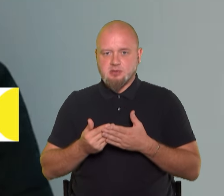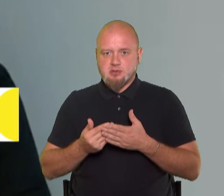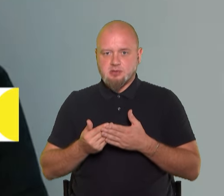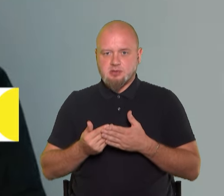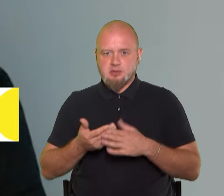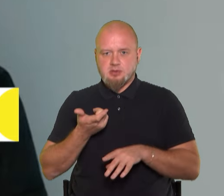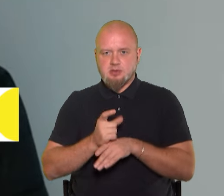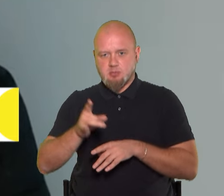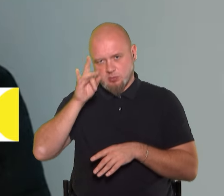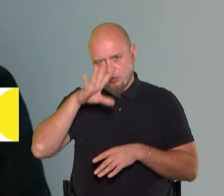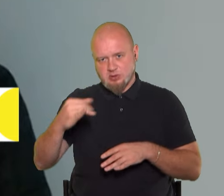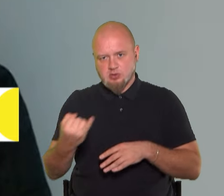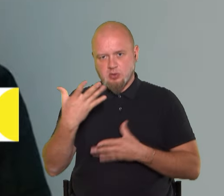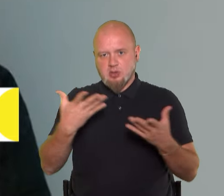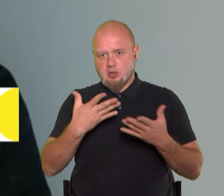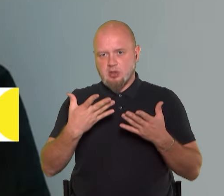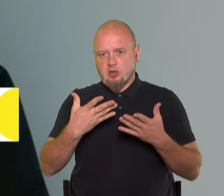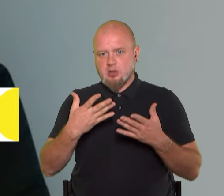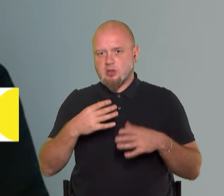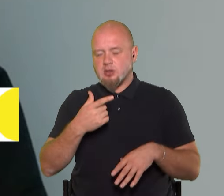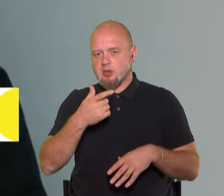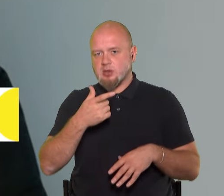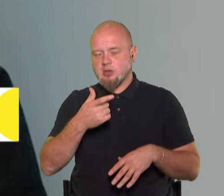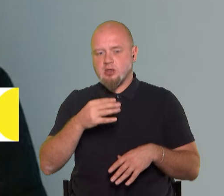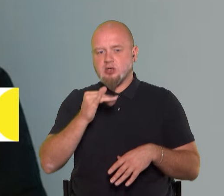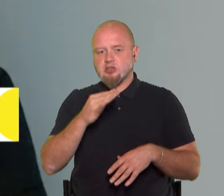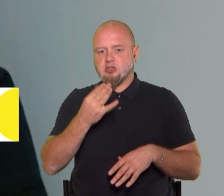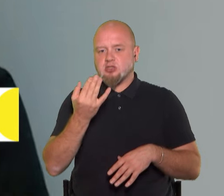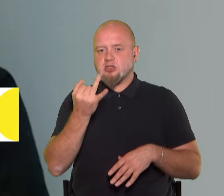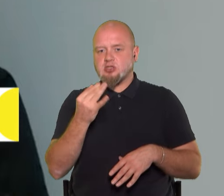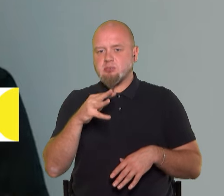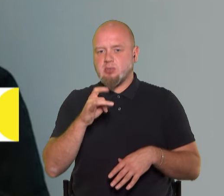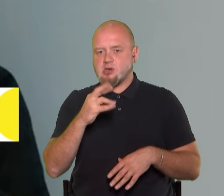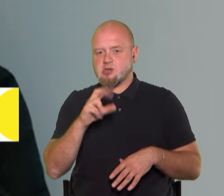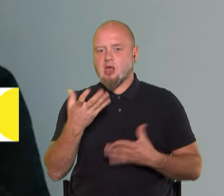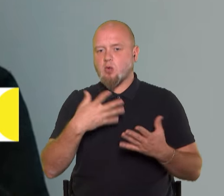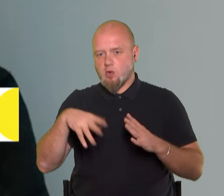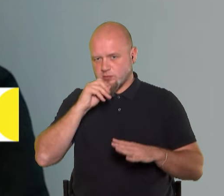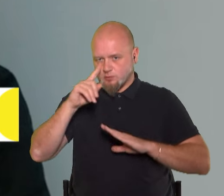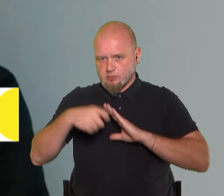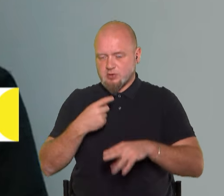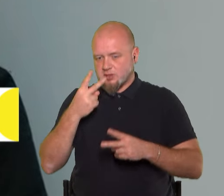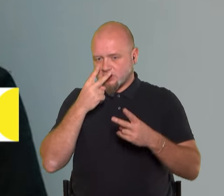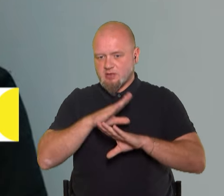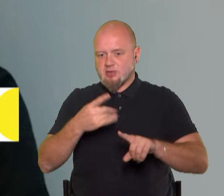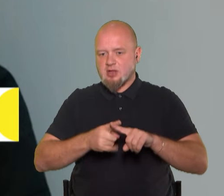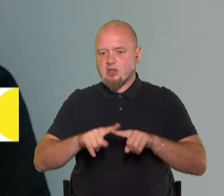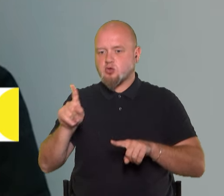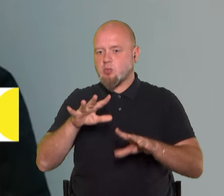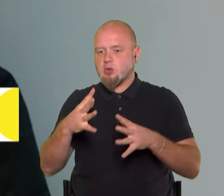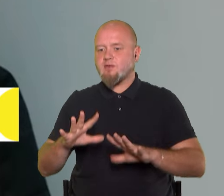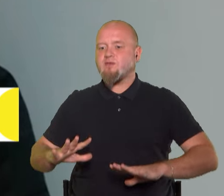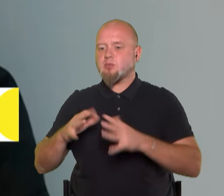найпопулярніша історія того ж самого Шушимаріна, якого вдалося встановити, незважаючи на те, що події відбувалися в окупації.